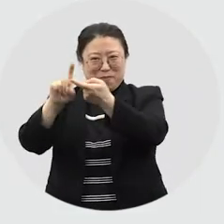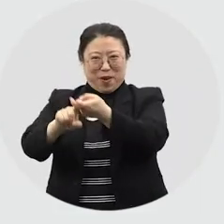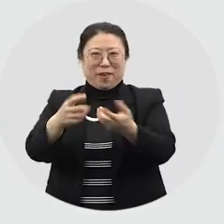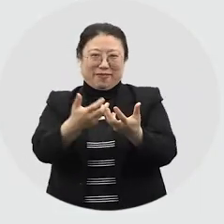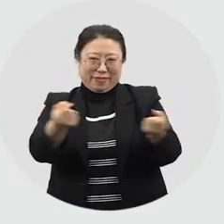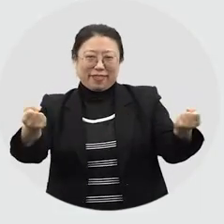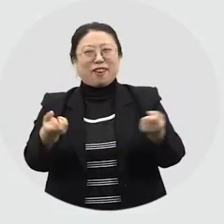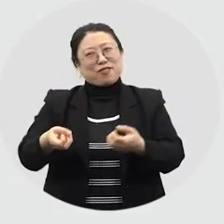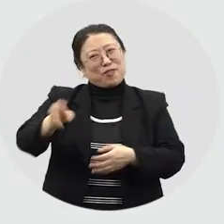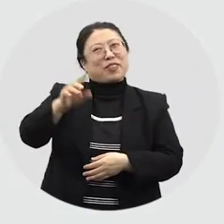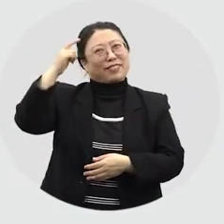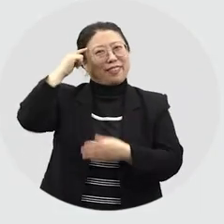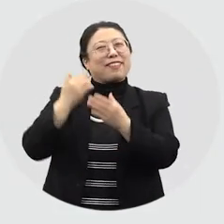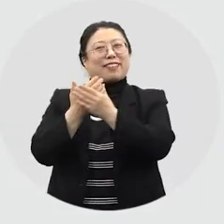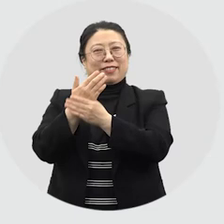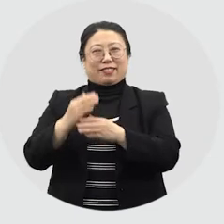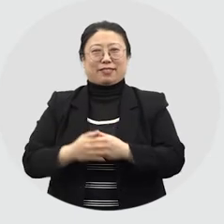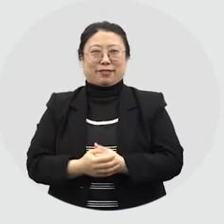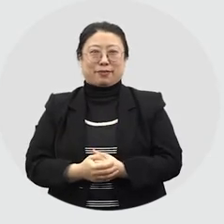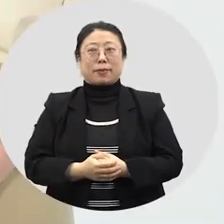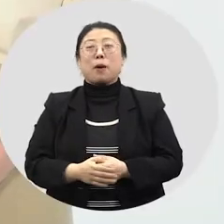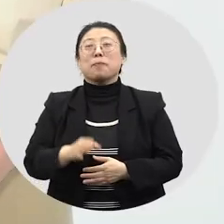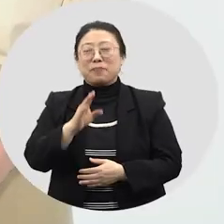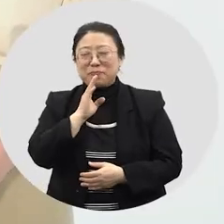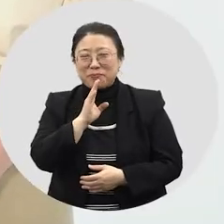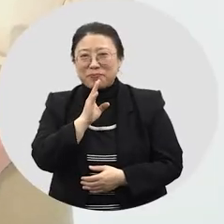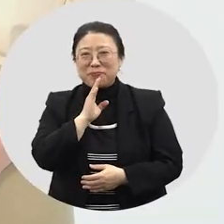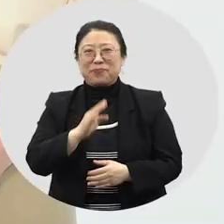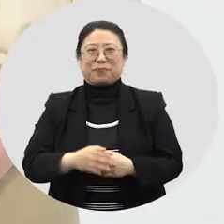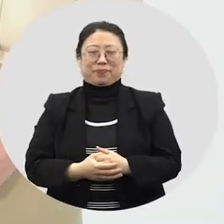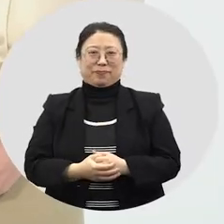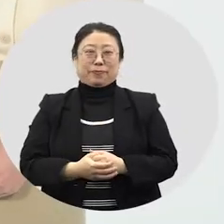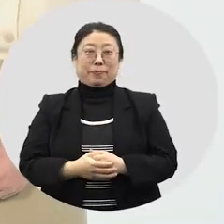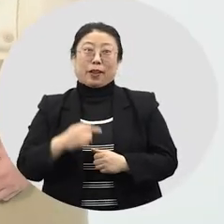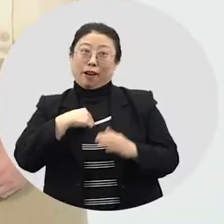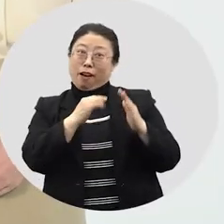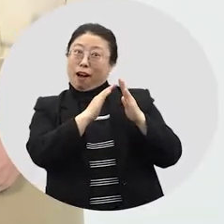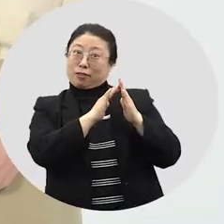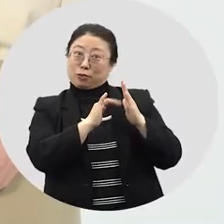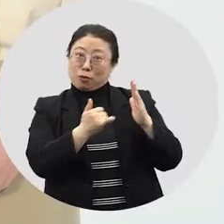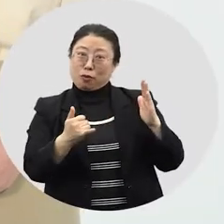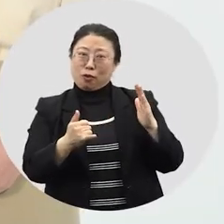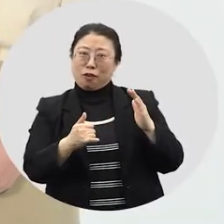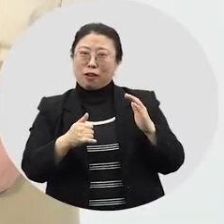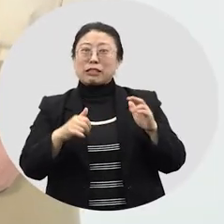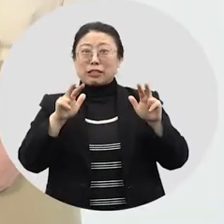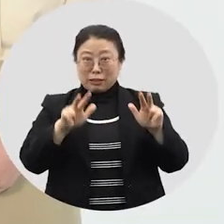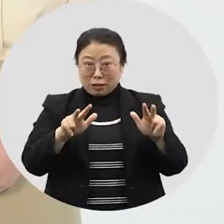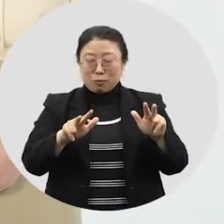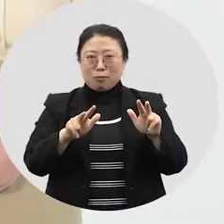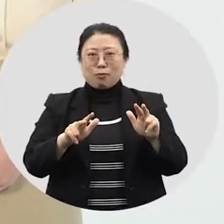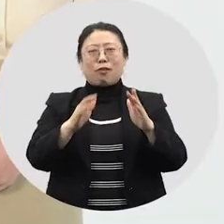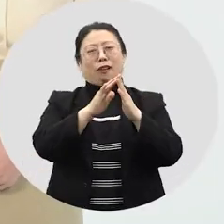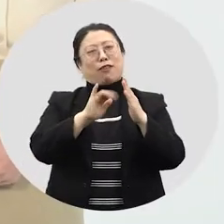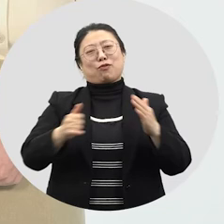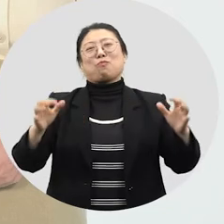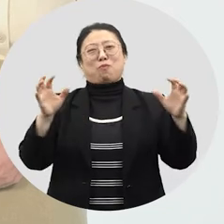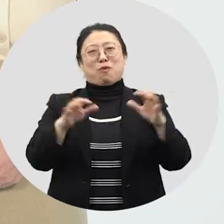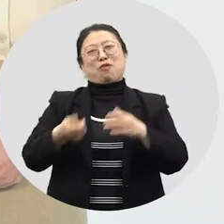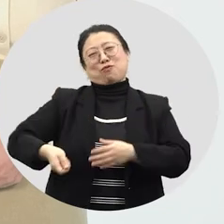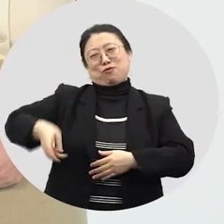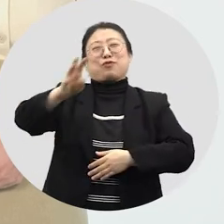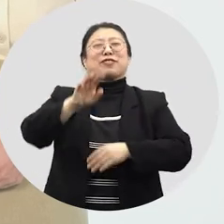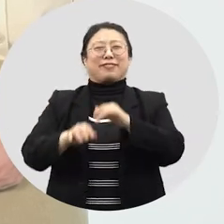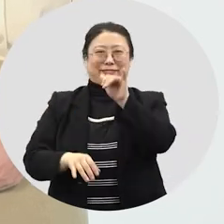편을 갈라서 했던 윷놀이가 생각나요. 맞아요. 선생님 가족은 아직도 설날에 온